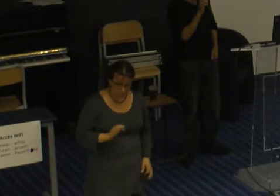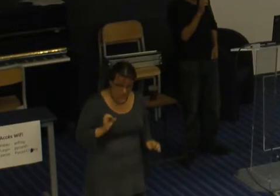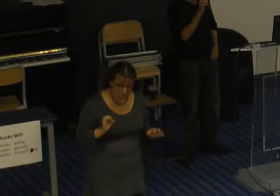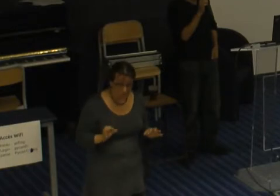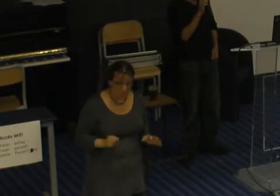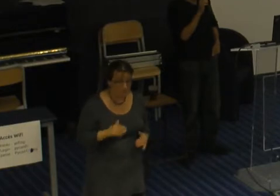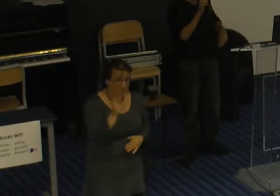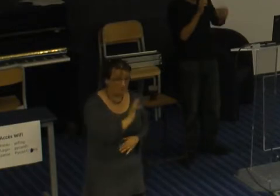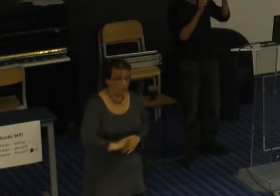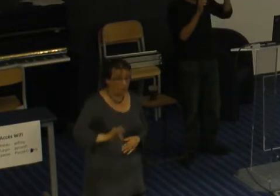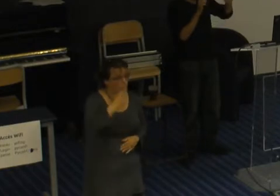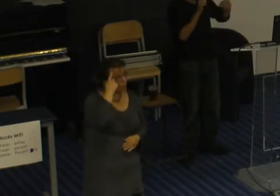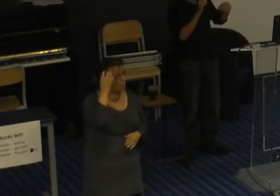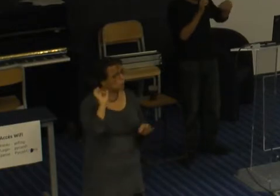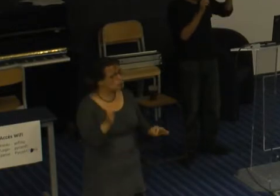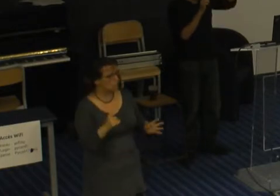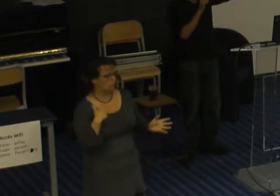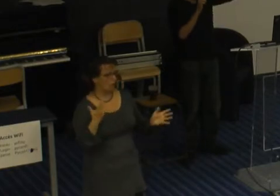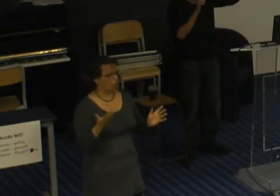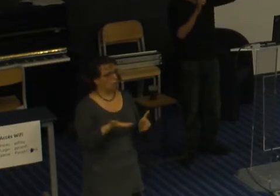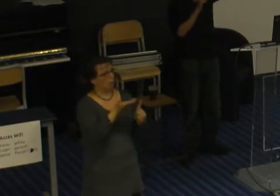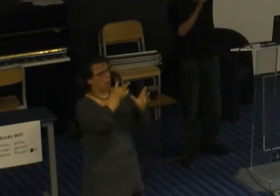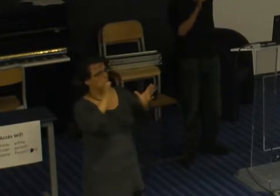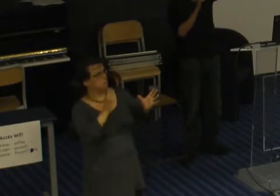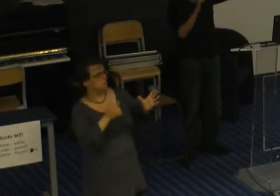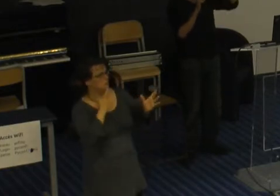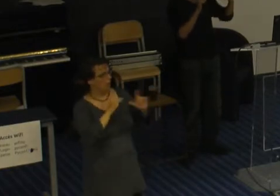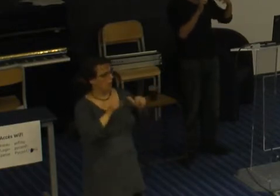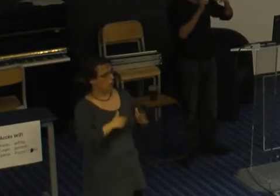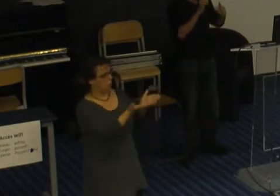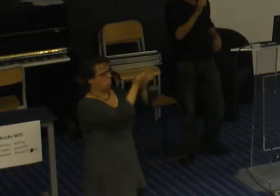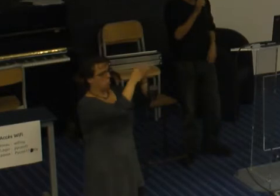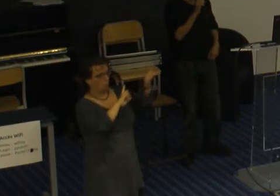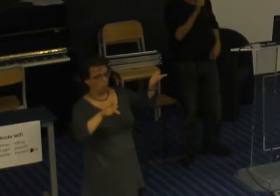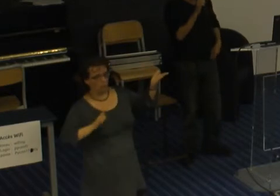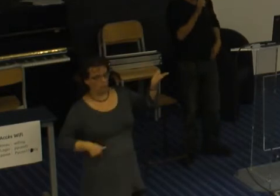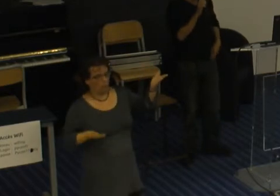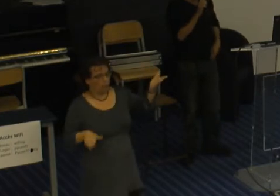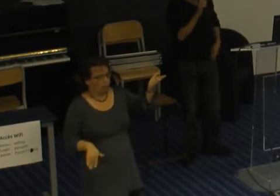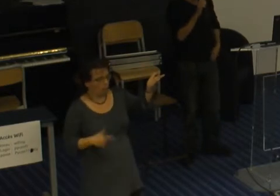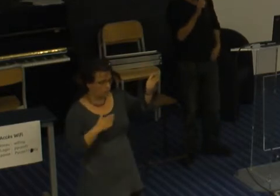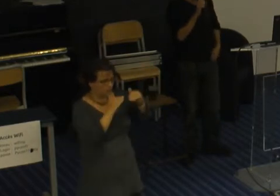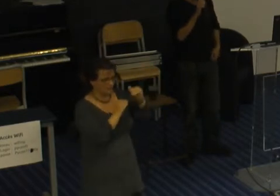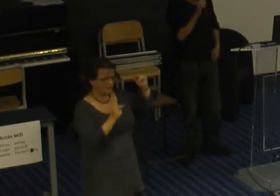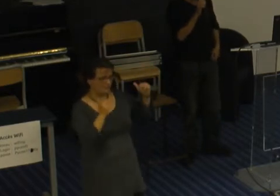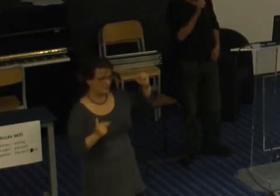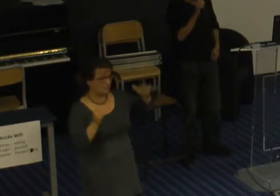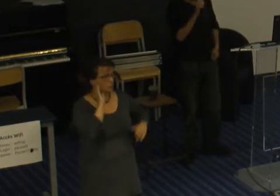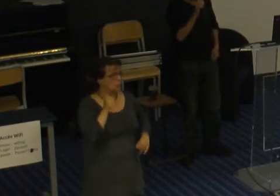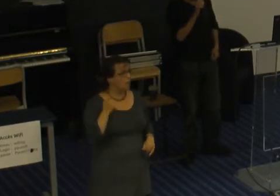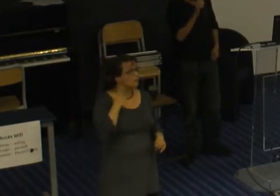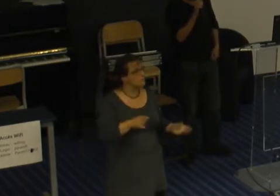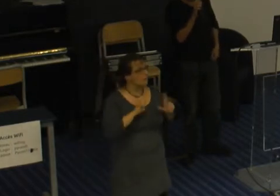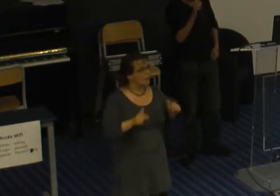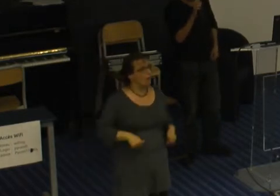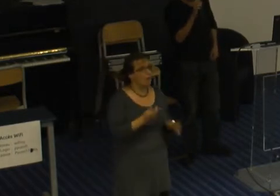d'élitisme, donc il y a des écoles qui sont meilleures que d'autres. Et donc forcément, quand on sort de Polytechnique, on a plus de chances